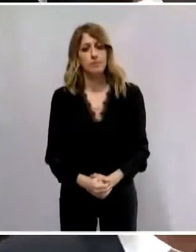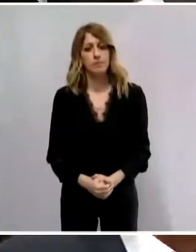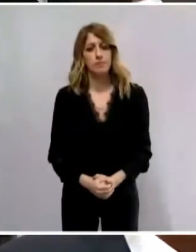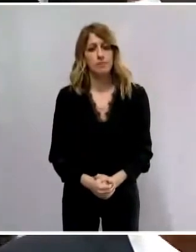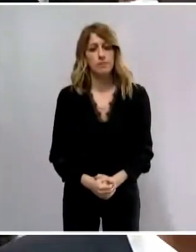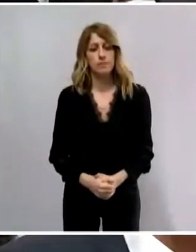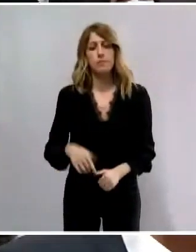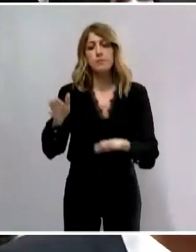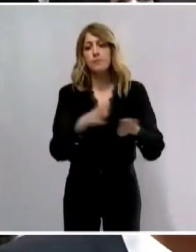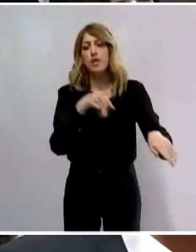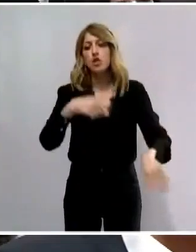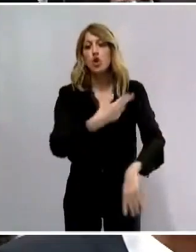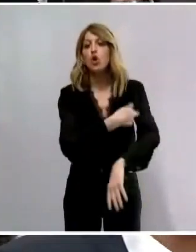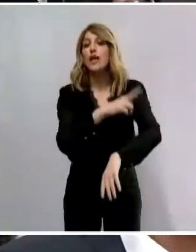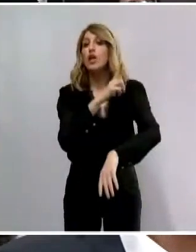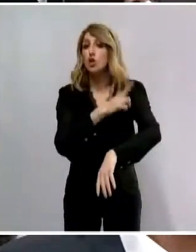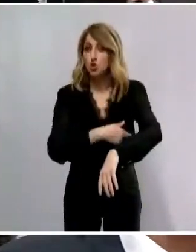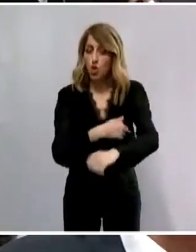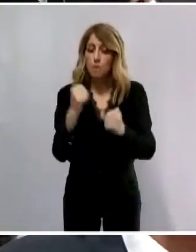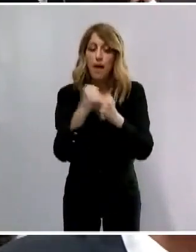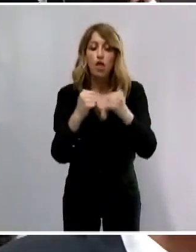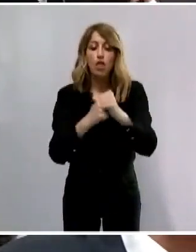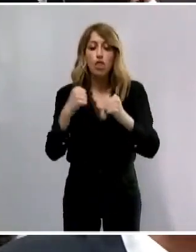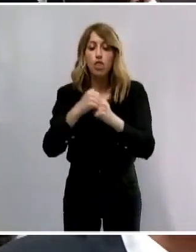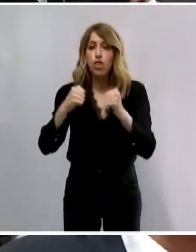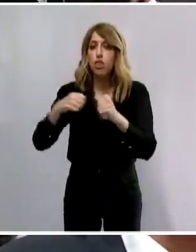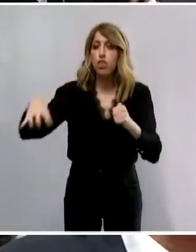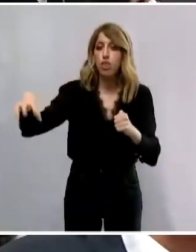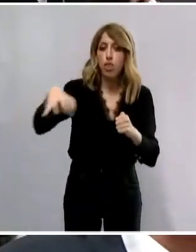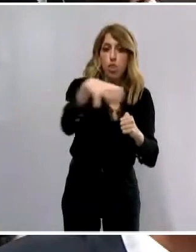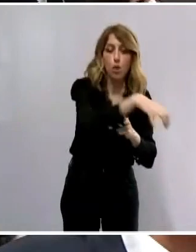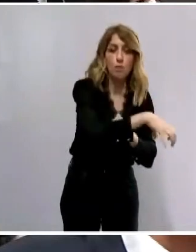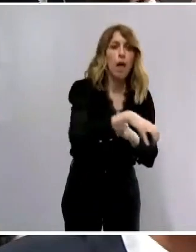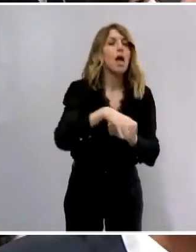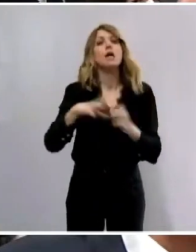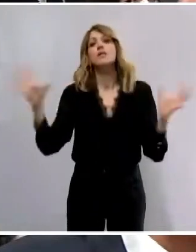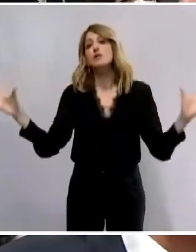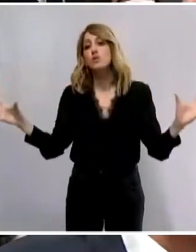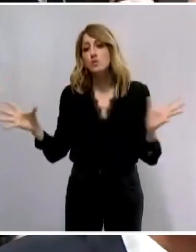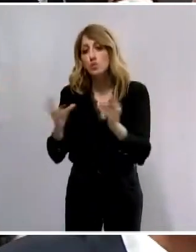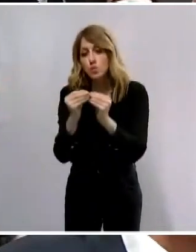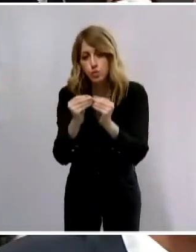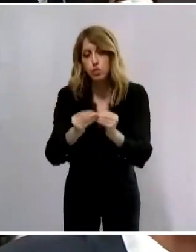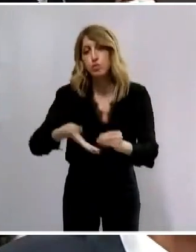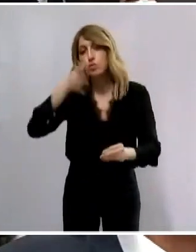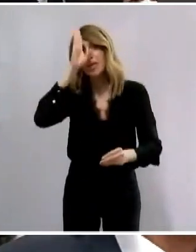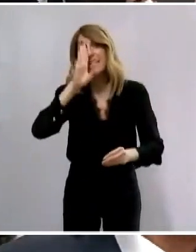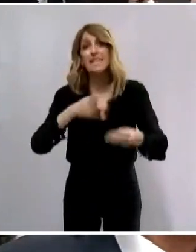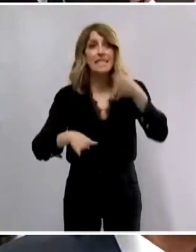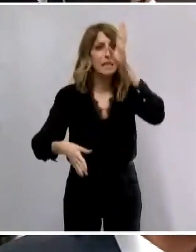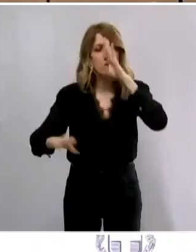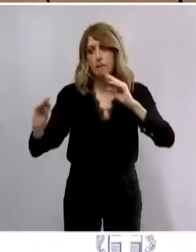Σε νοσοκομεία, δομές και ανθρώπους, σε ξαφνικές ή ανθρωπιστικές κρίσεις ξαναλέω ότι όλοι εσείς είστε